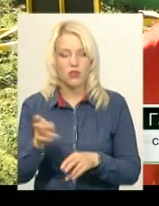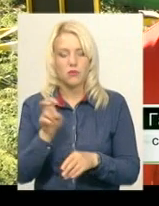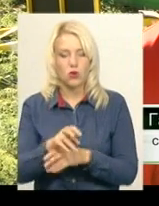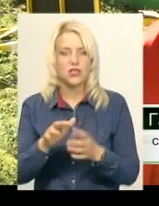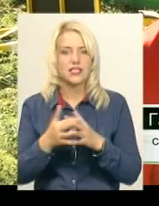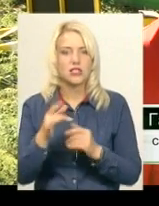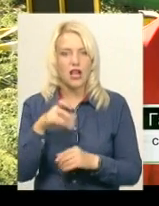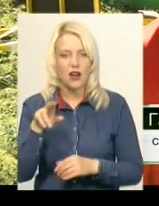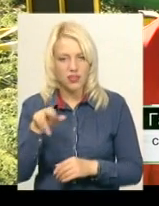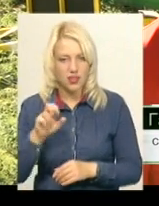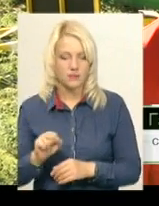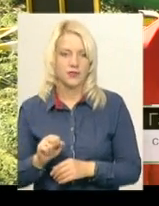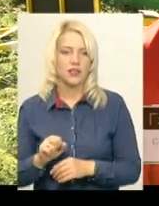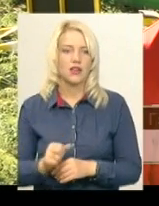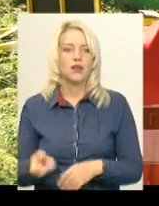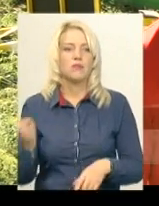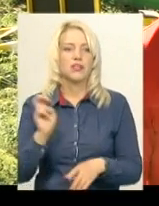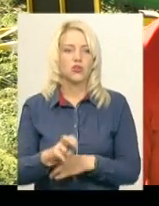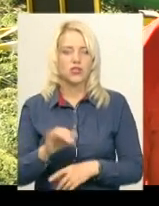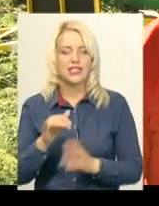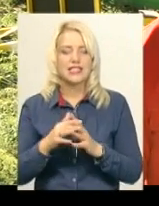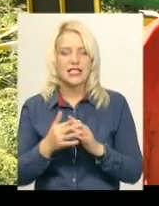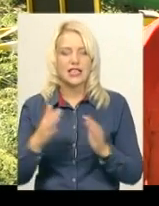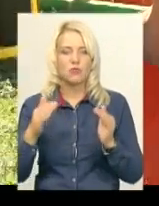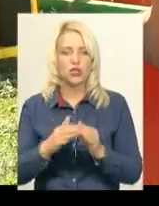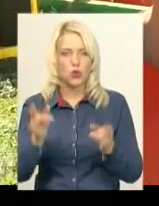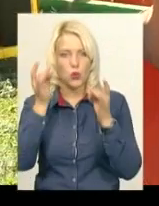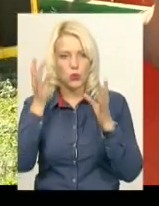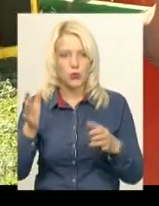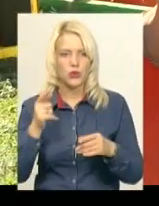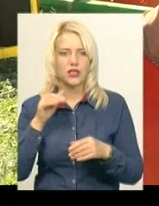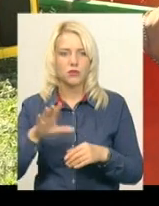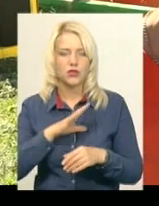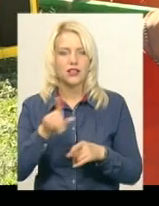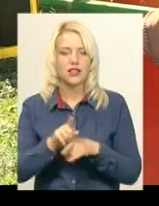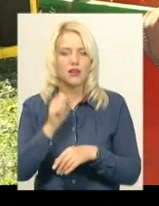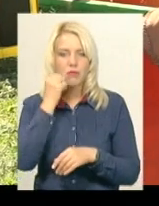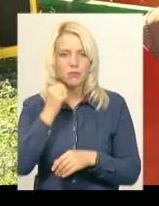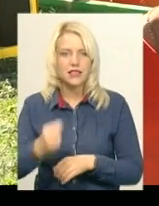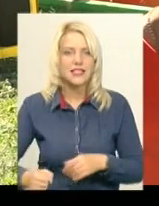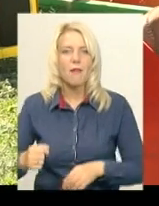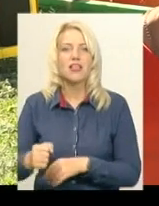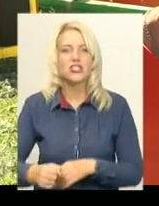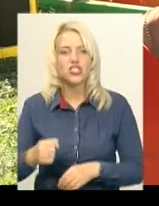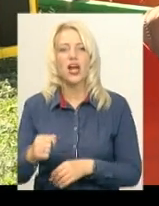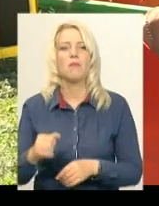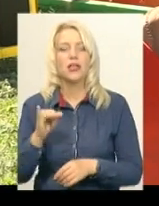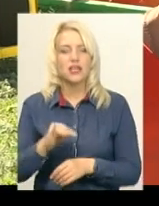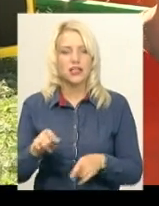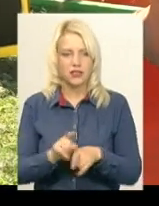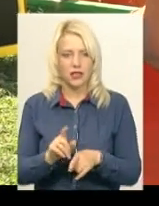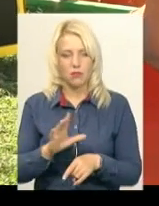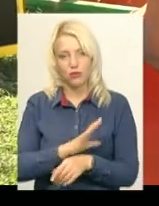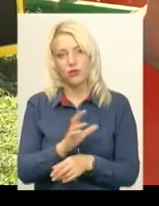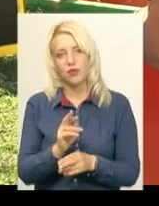раду, вони приходили в сільський будинок культури. Були бабки такі, що з паличками, було